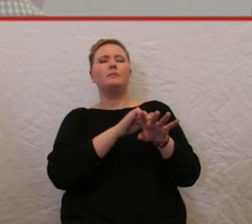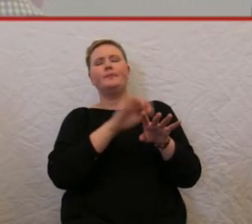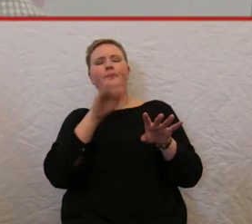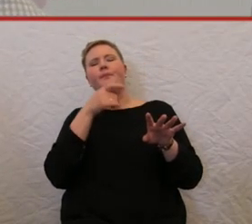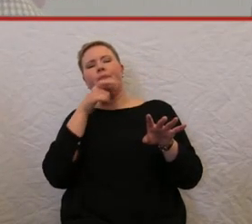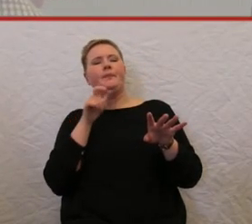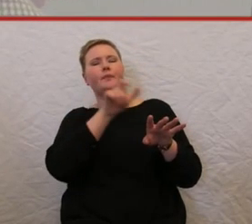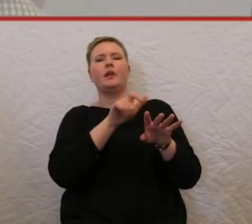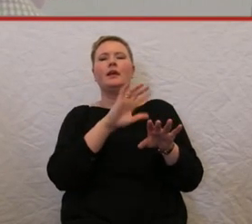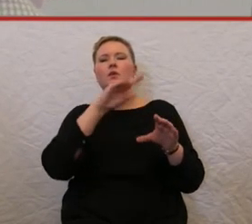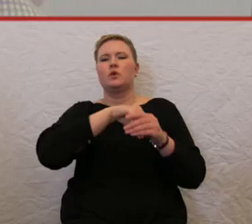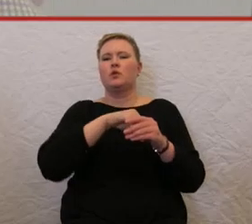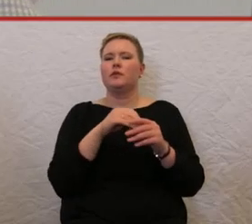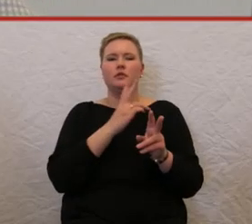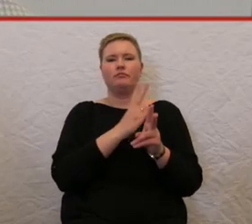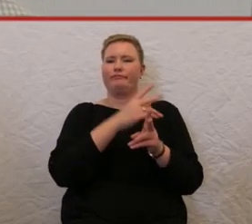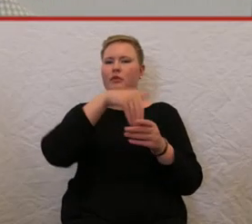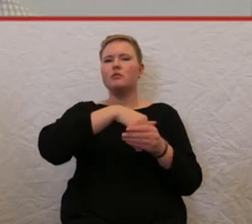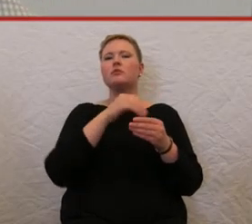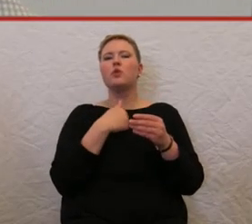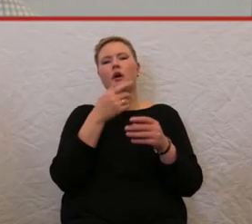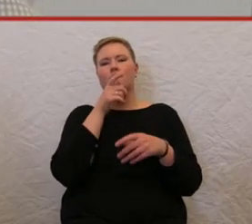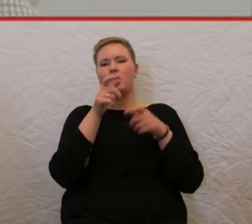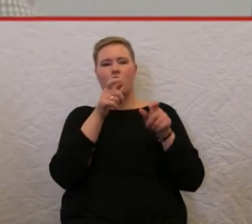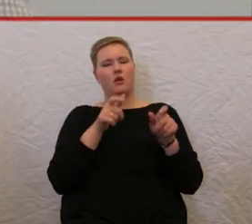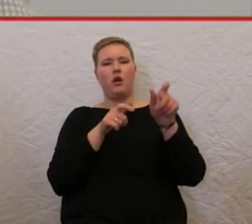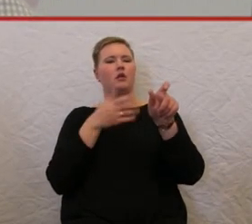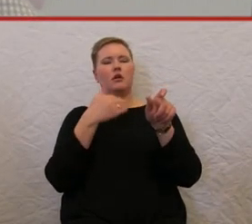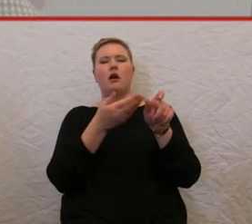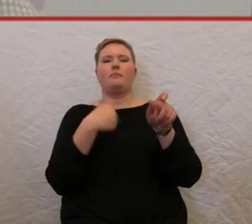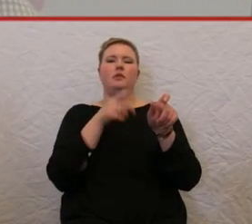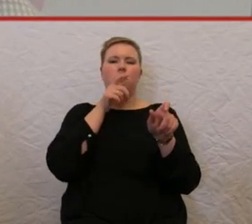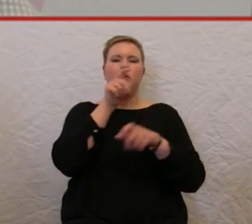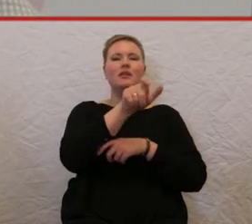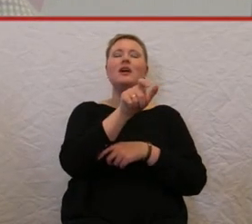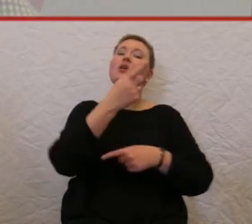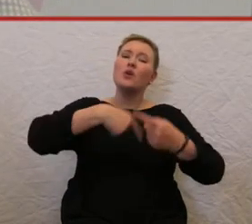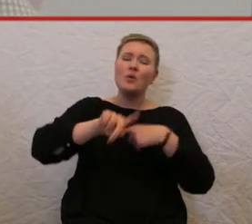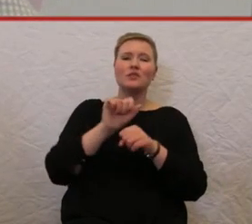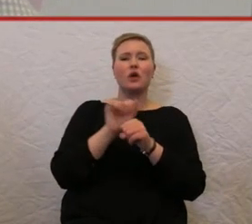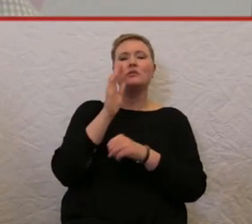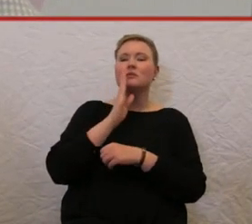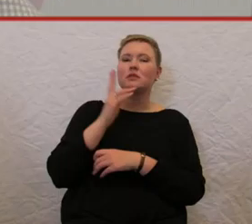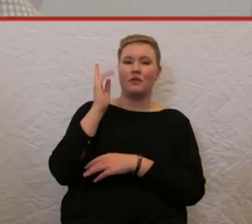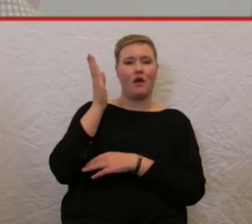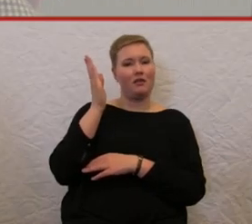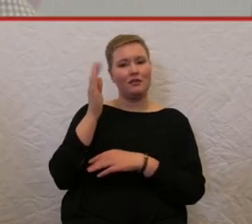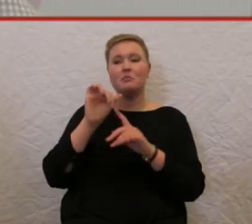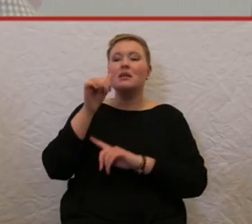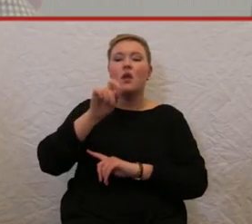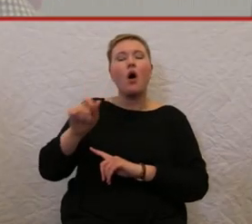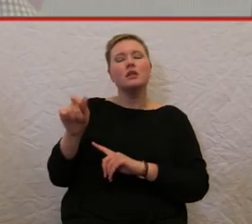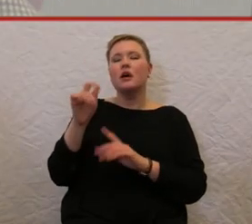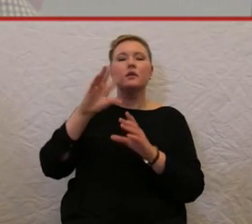Schläuchen. Aber ich warne auch gleichzeitig dafür, das Wort Inklusion schon wieder deswegen zu verteufeln, weil es die meisten Menschen nicht verstanden haben.